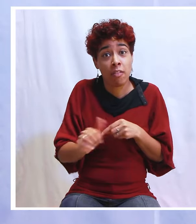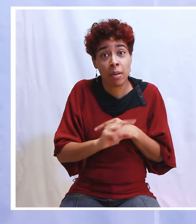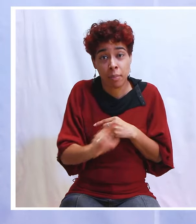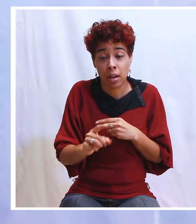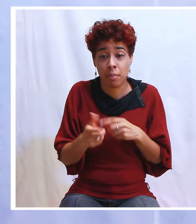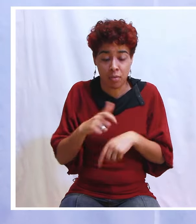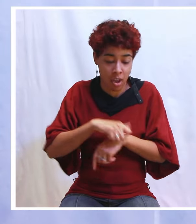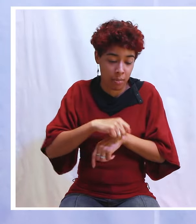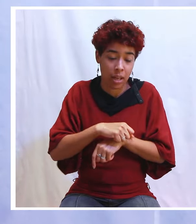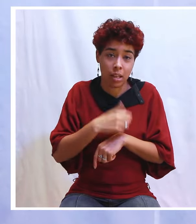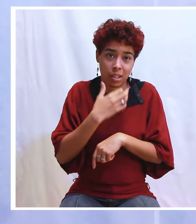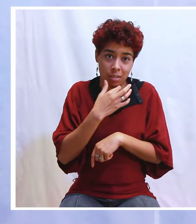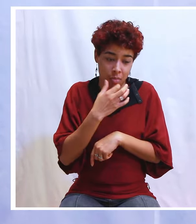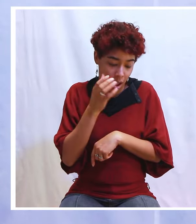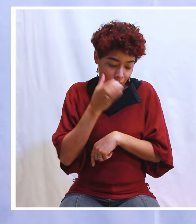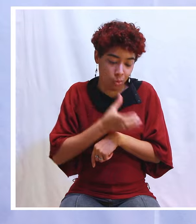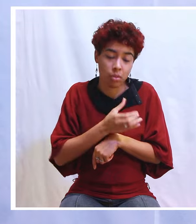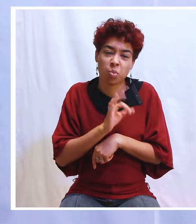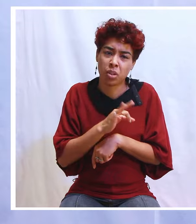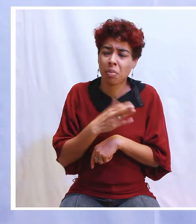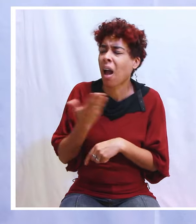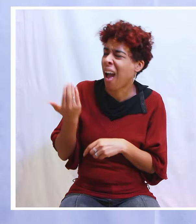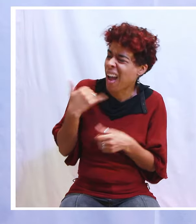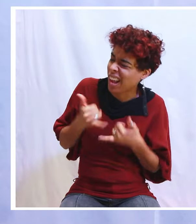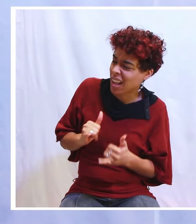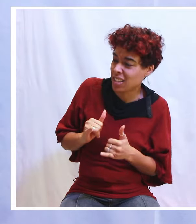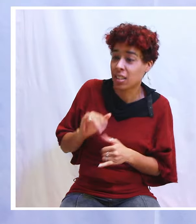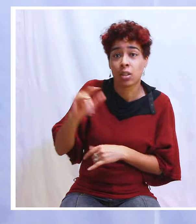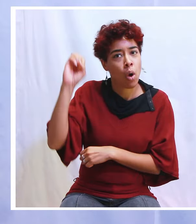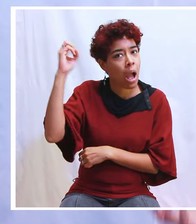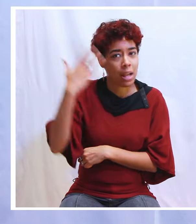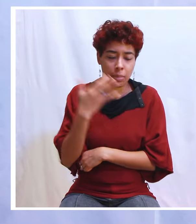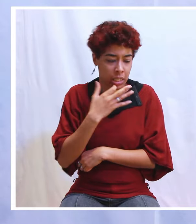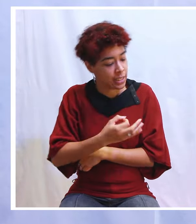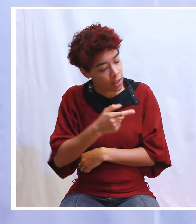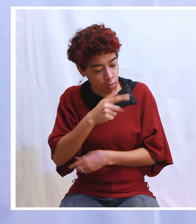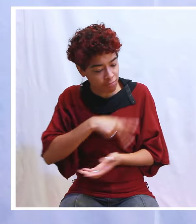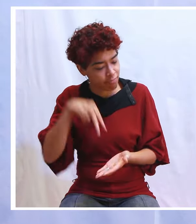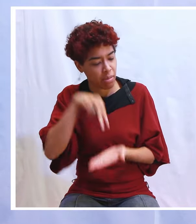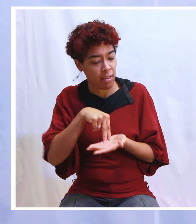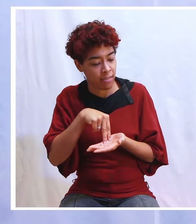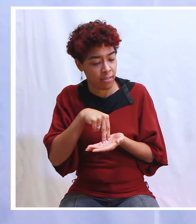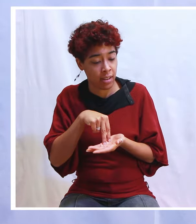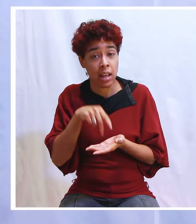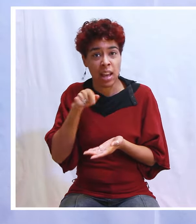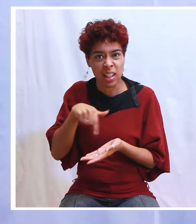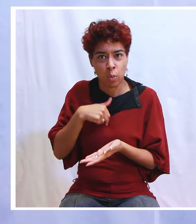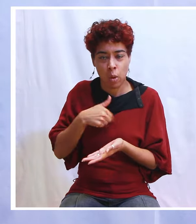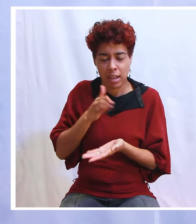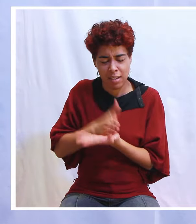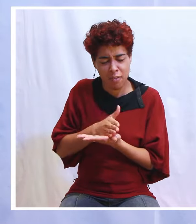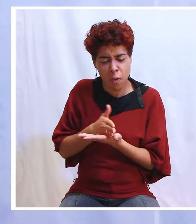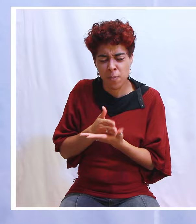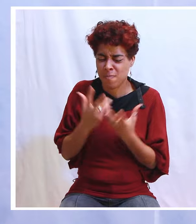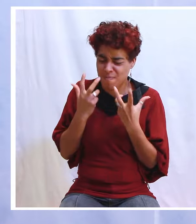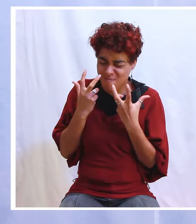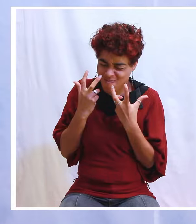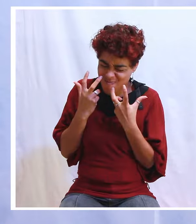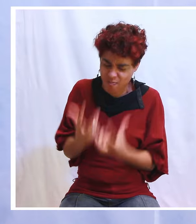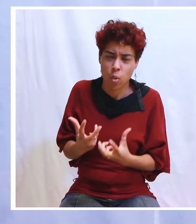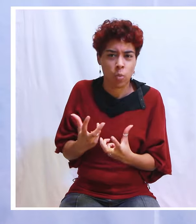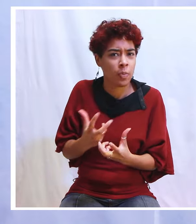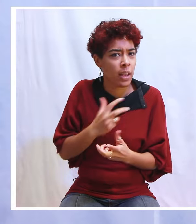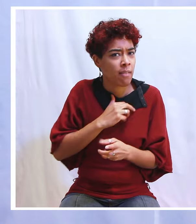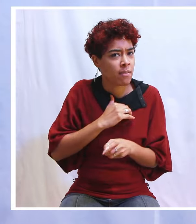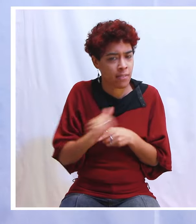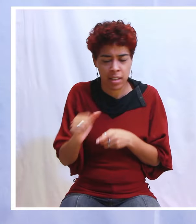chair qui va te dire, reste assis. Ou soit l'esprit qui te dit, lève-toi. Et toi, il faudra que tu mettes ta volonté en place à ce